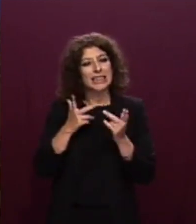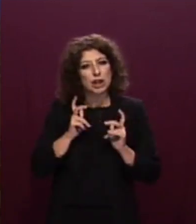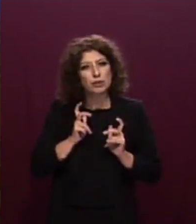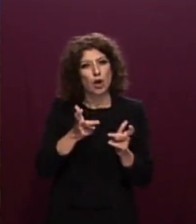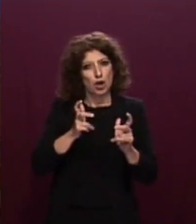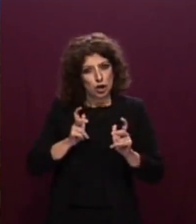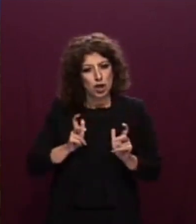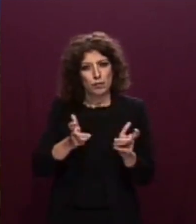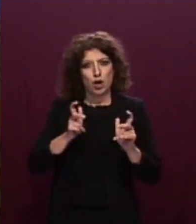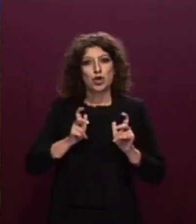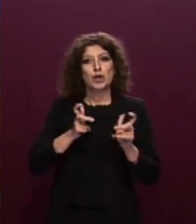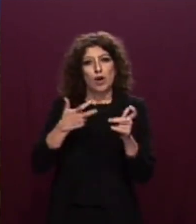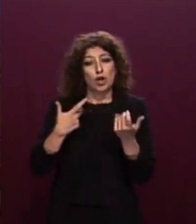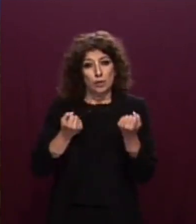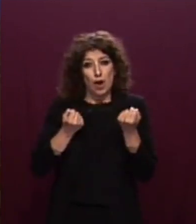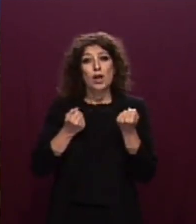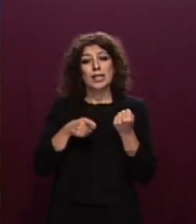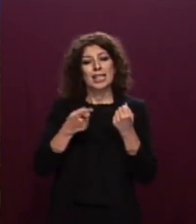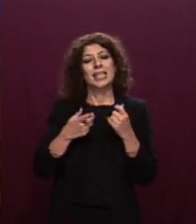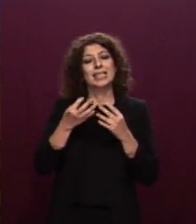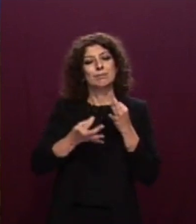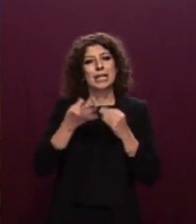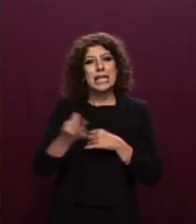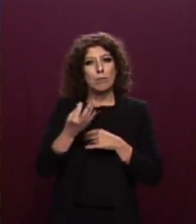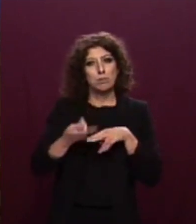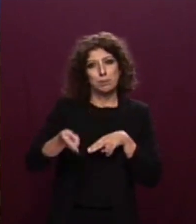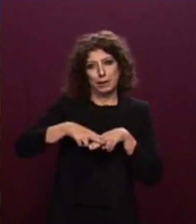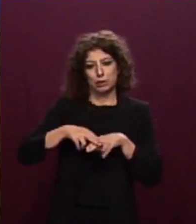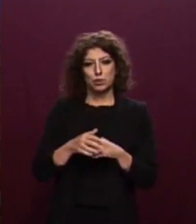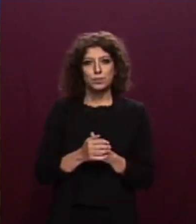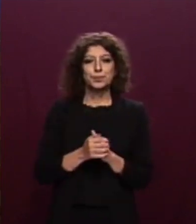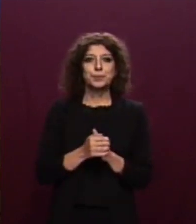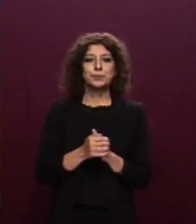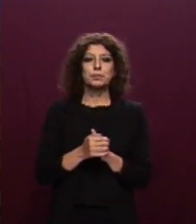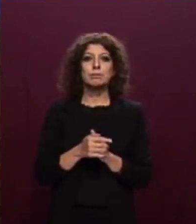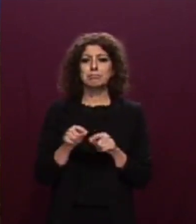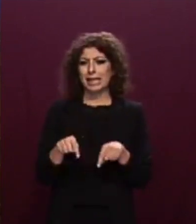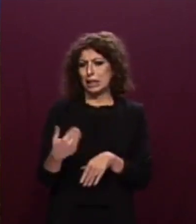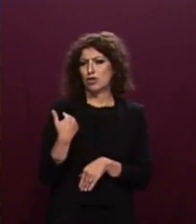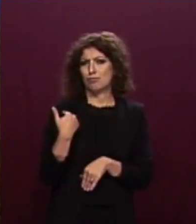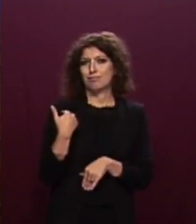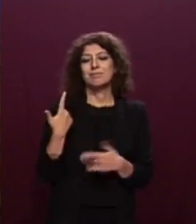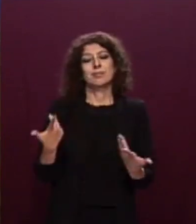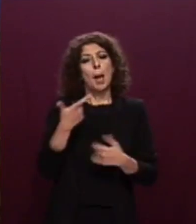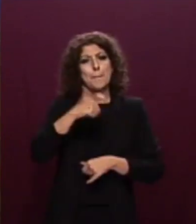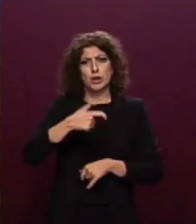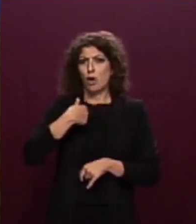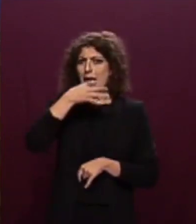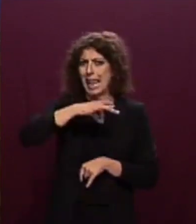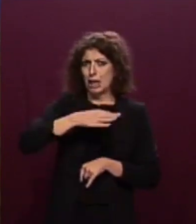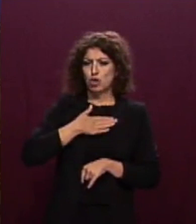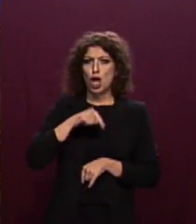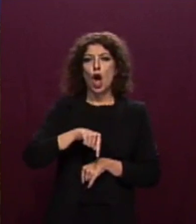sistema. Ma vengo ora ai fatti degli ultimi giorni. Gli interventi oggetto della presente informativa sono stati